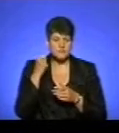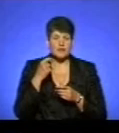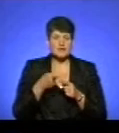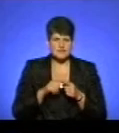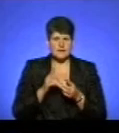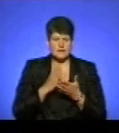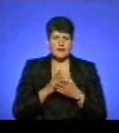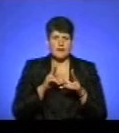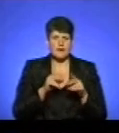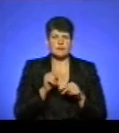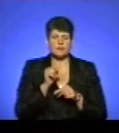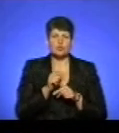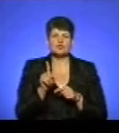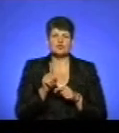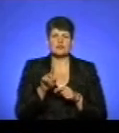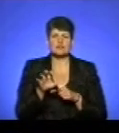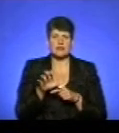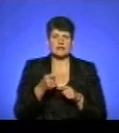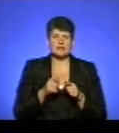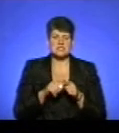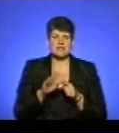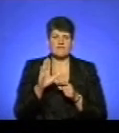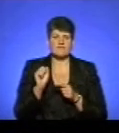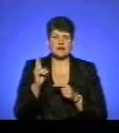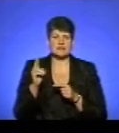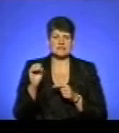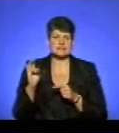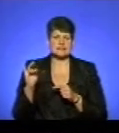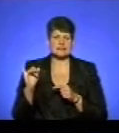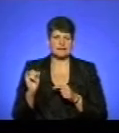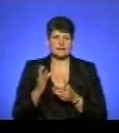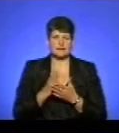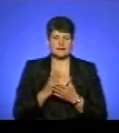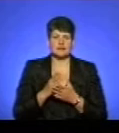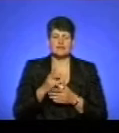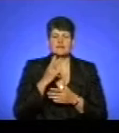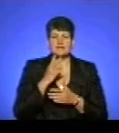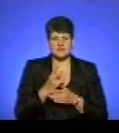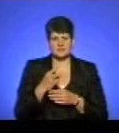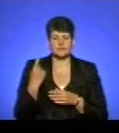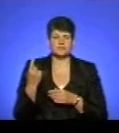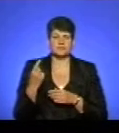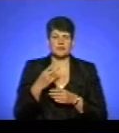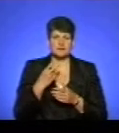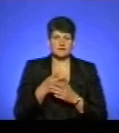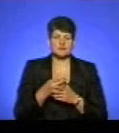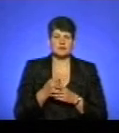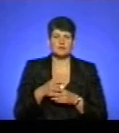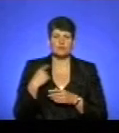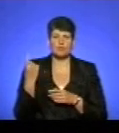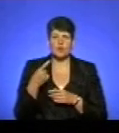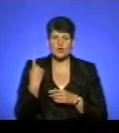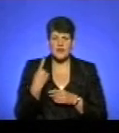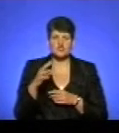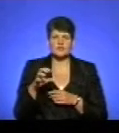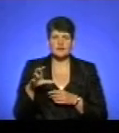гарантією того, що тварина – це вакцинована, собака вакцинована від сказу, чи ні? Чи їх просто стерилізують і відпускають? Бродячі